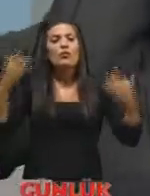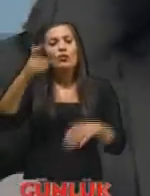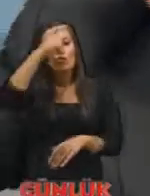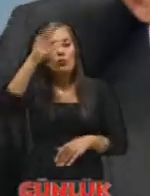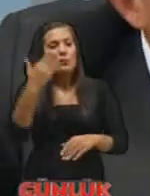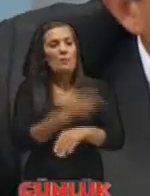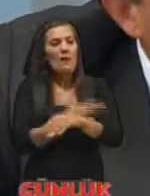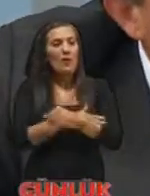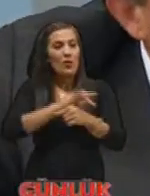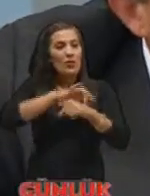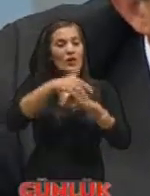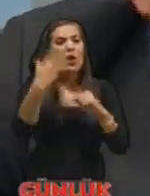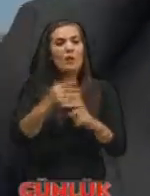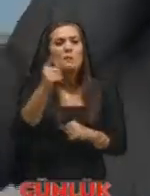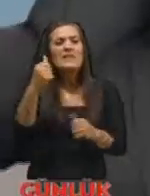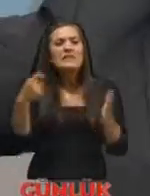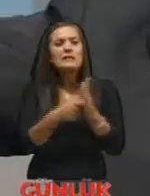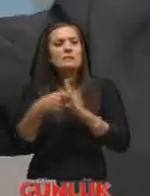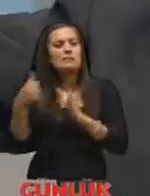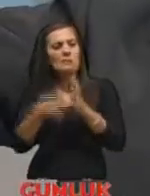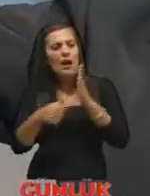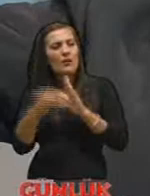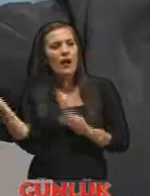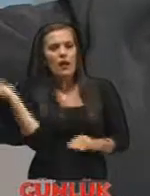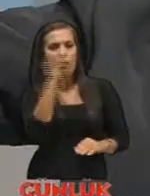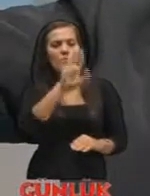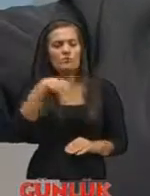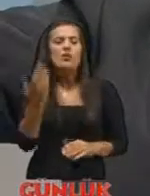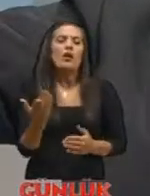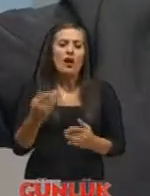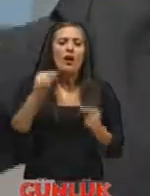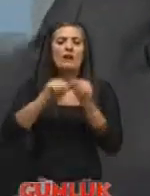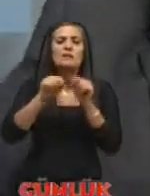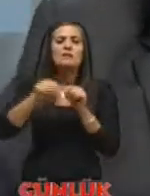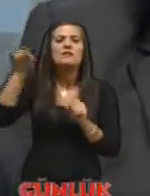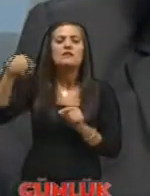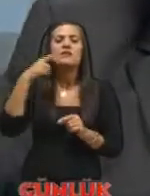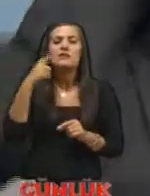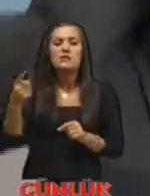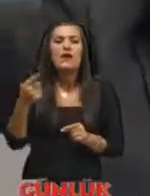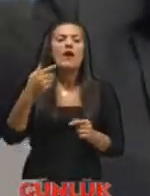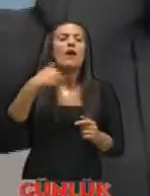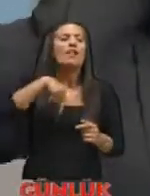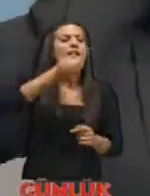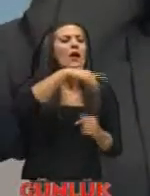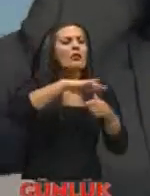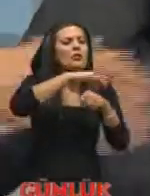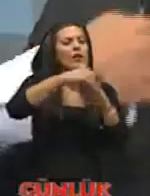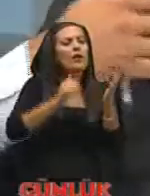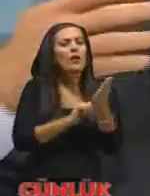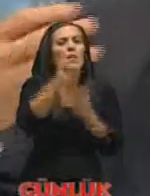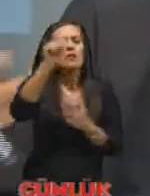bir marka olduktan sonra diyecek ki güneye güney Kıbrıs'a Filistin'e diğer ülkelere